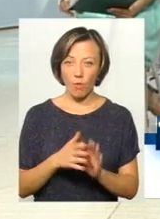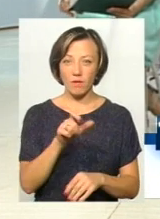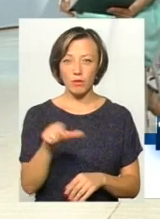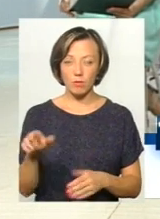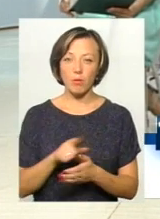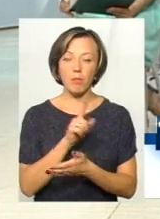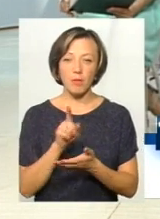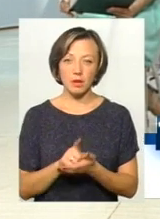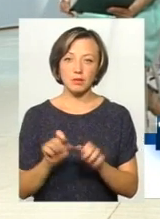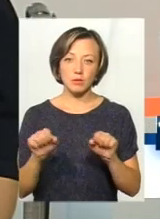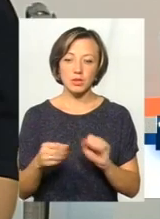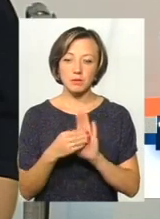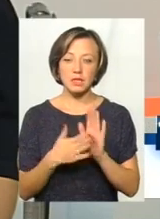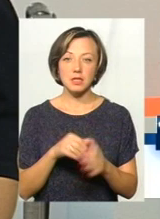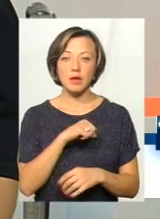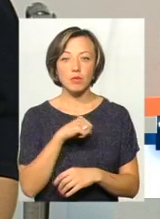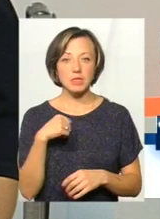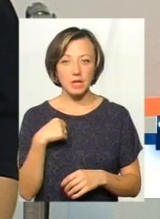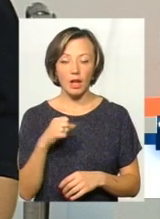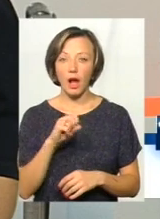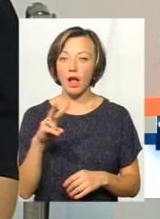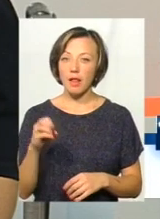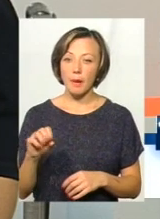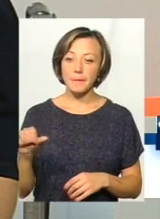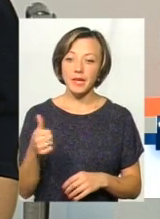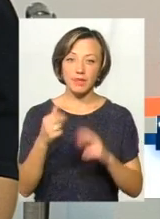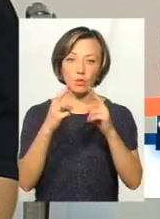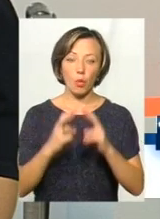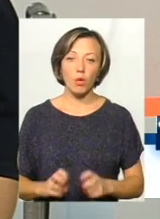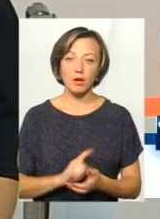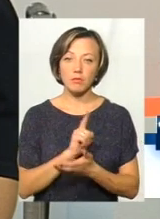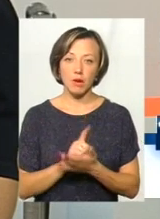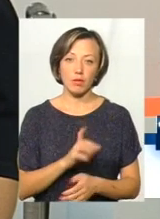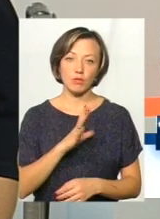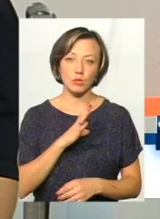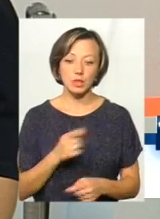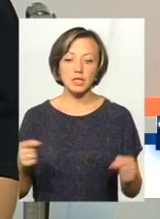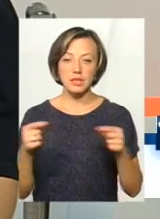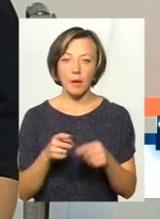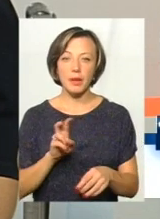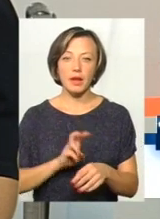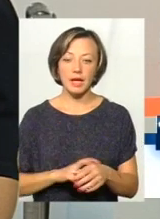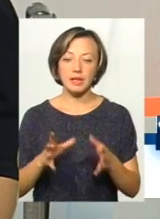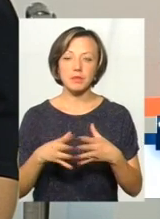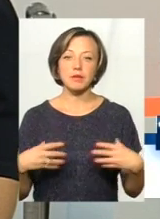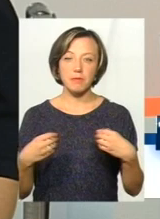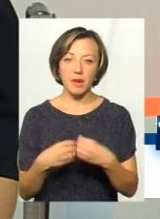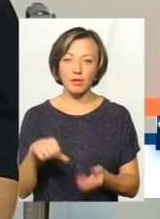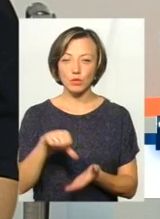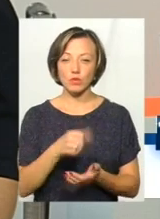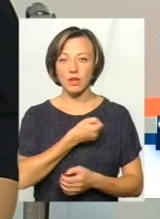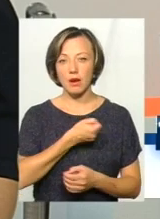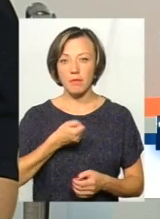повинні мати змогу записатися самостійно. Але первинний огляд має бути саме лікарем, сімейним, дільничним